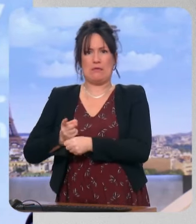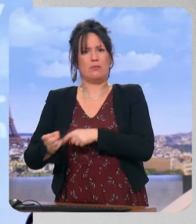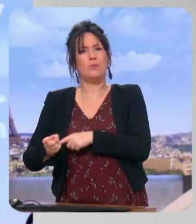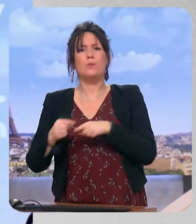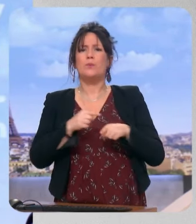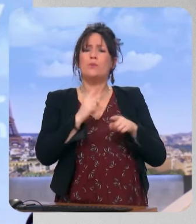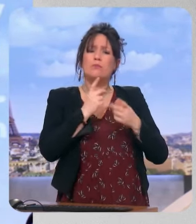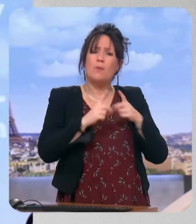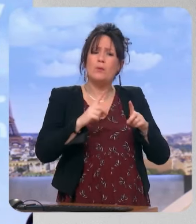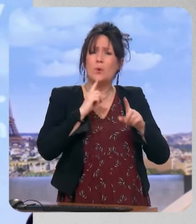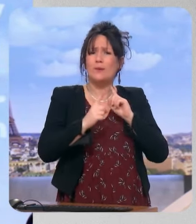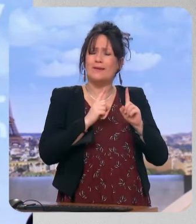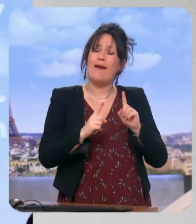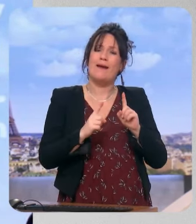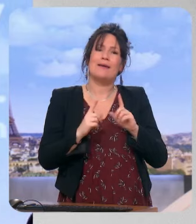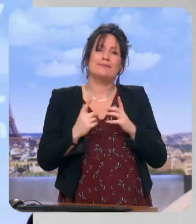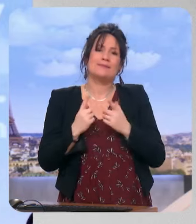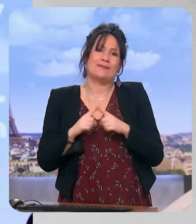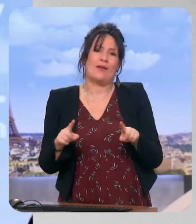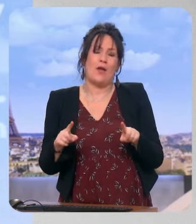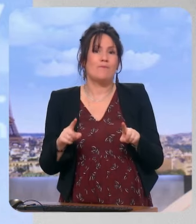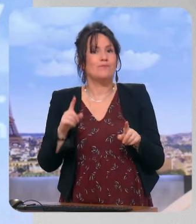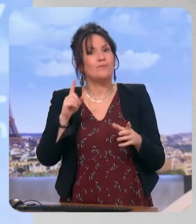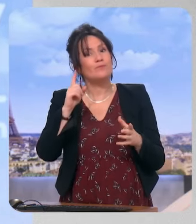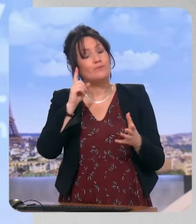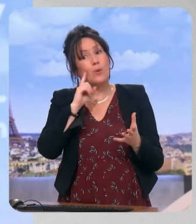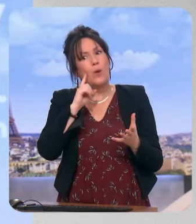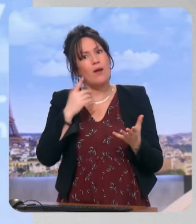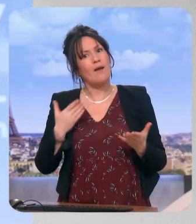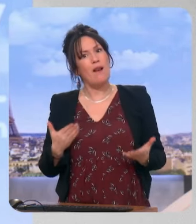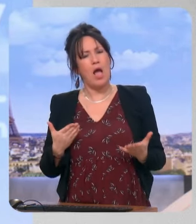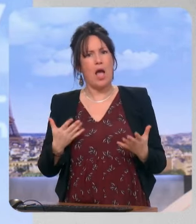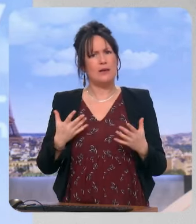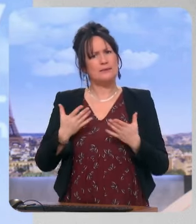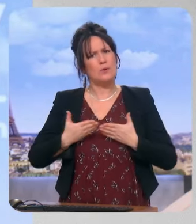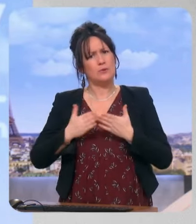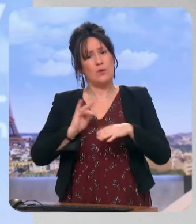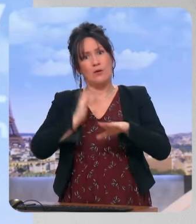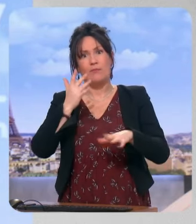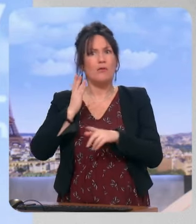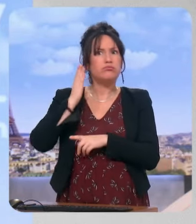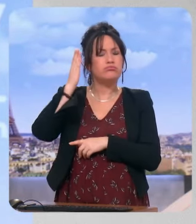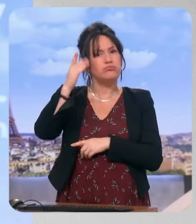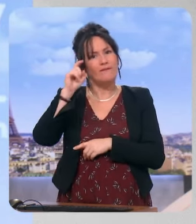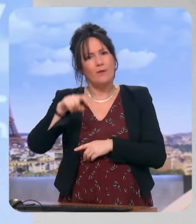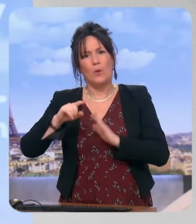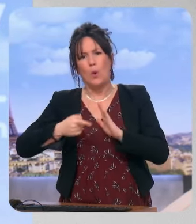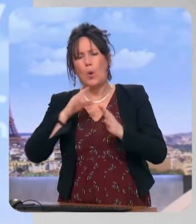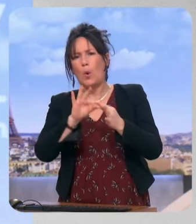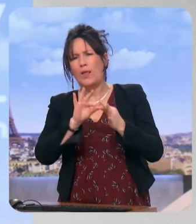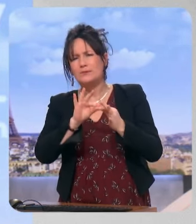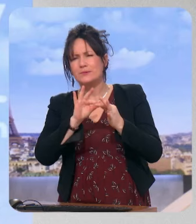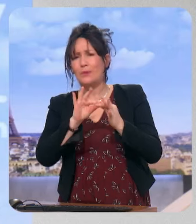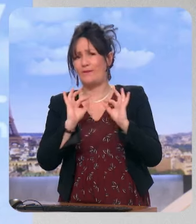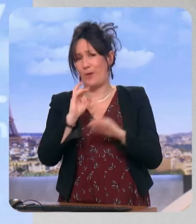lequel on ne peut ne nourrir aucune sympathie, derrière un jour il faudra bien reparler à la Russie. Donc c'est aujourd'hui, et je me réfère à effectivement ce que disait Emmanuel Todd,